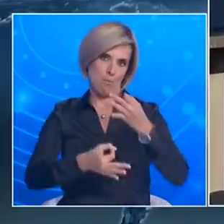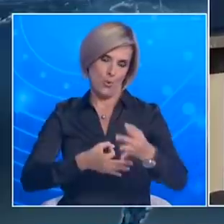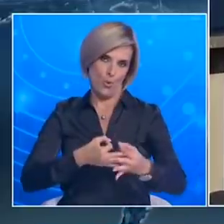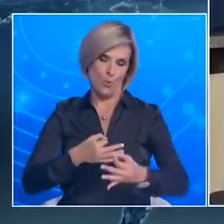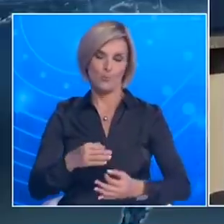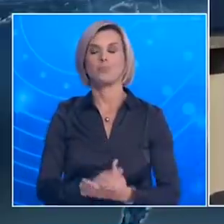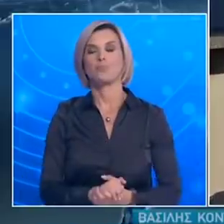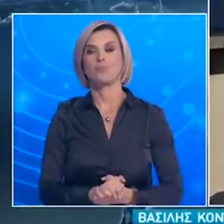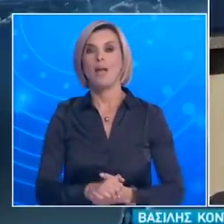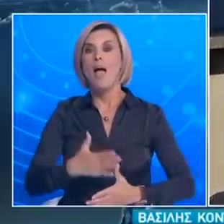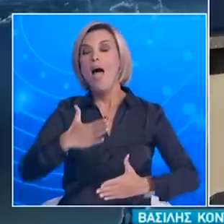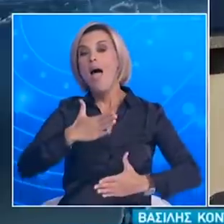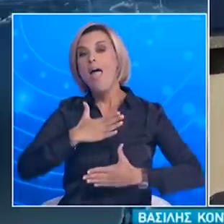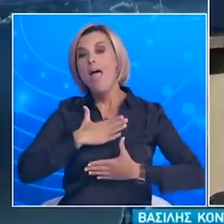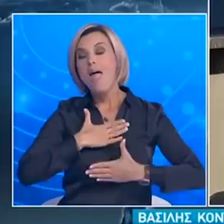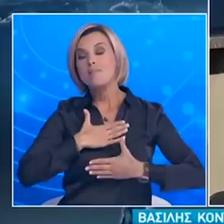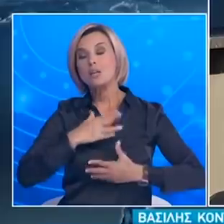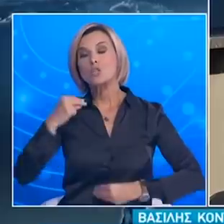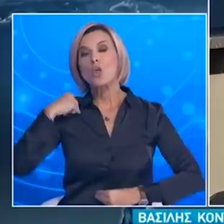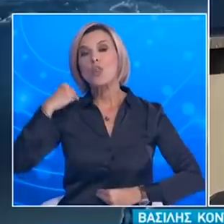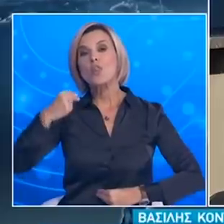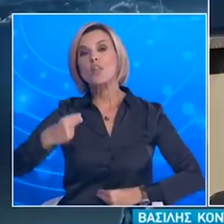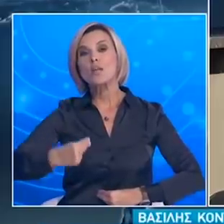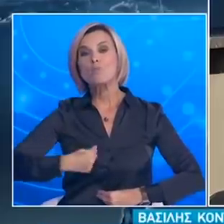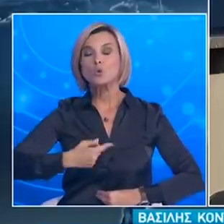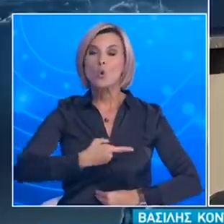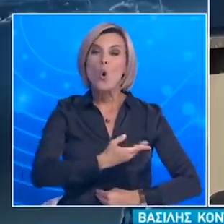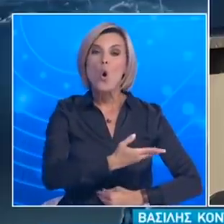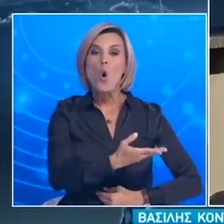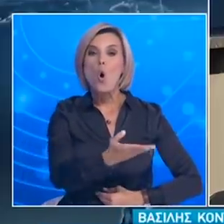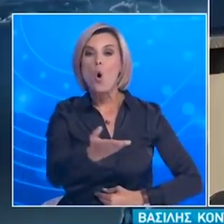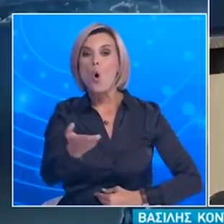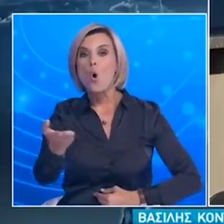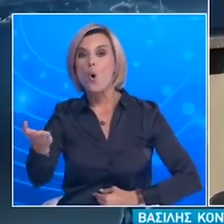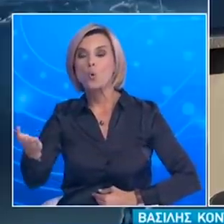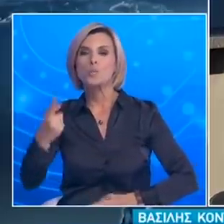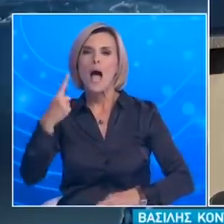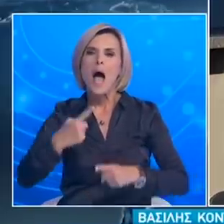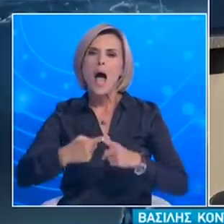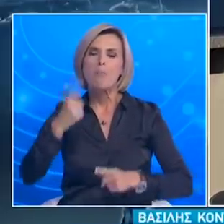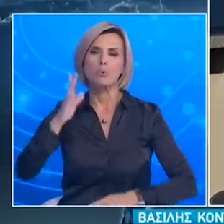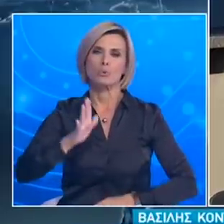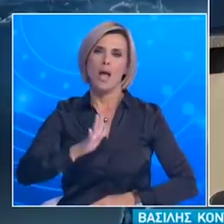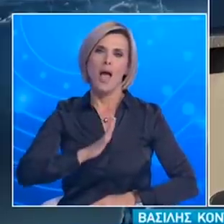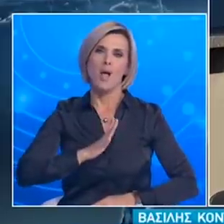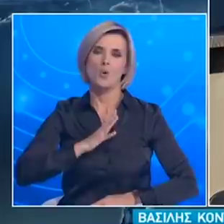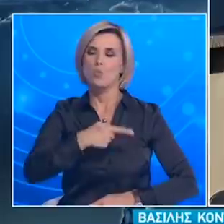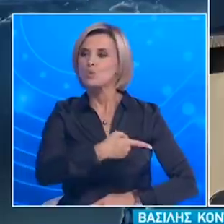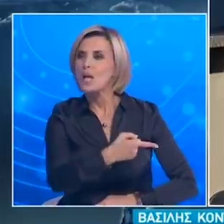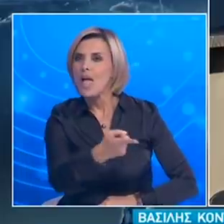Να ευχαριστήσουμε δημόσια όλους αυτούς τους ανθρώπους Από απλούς ανθρώπους μέχρι και